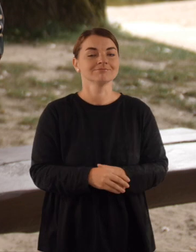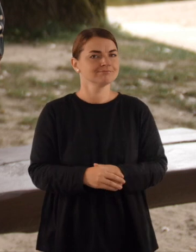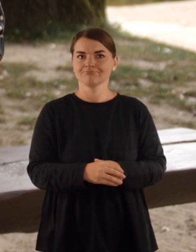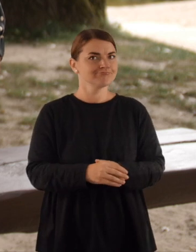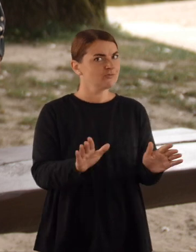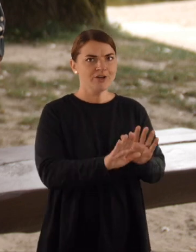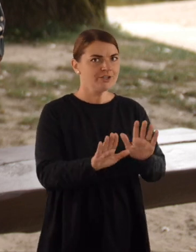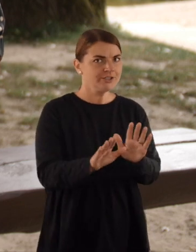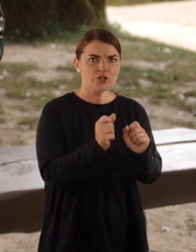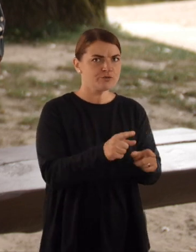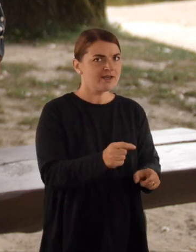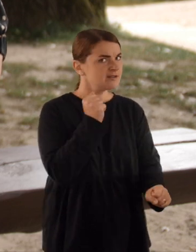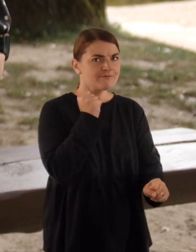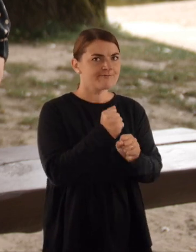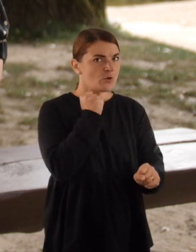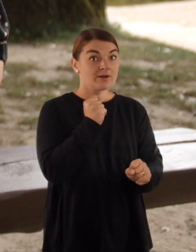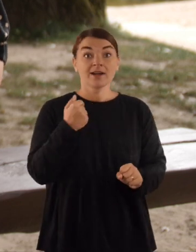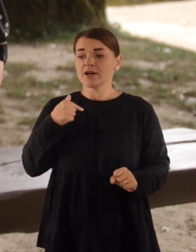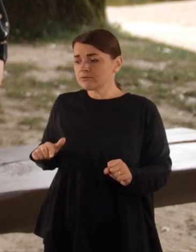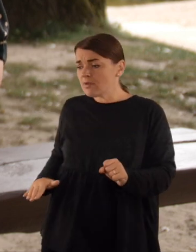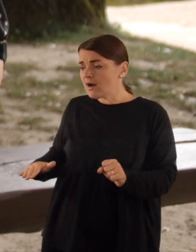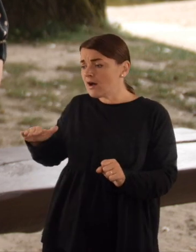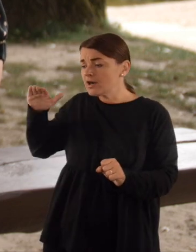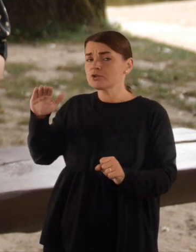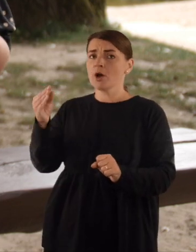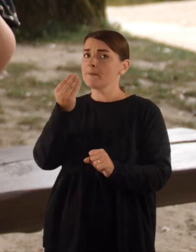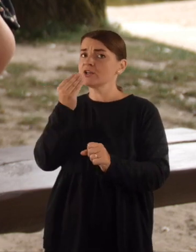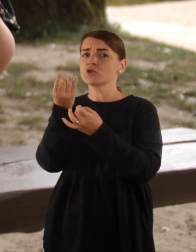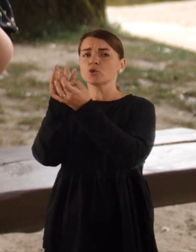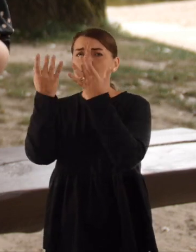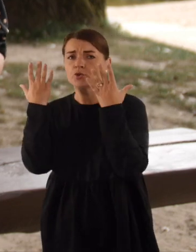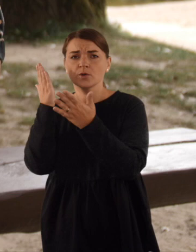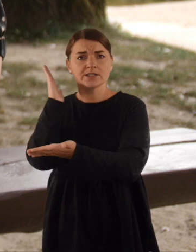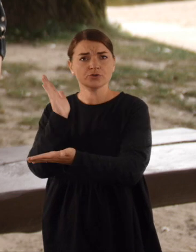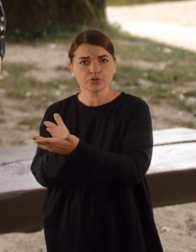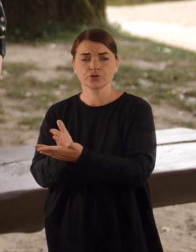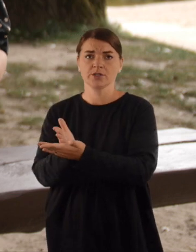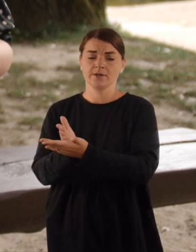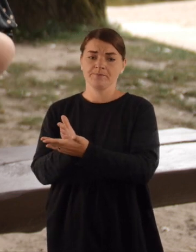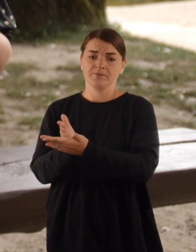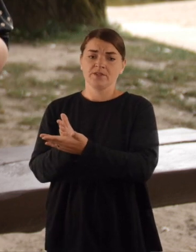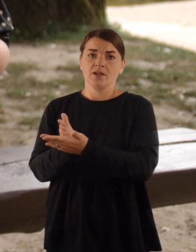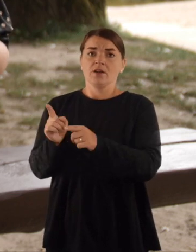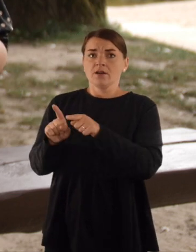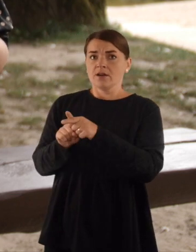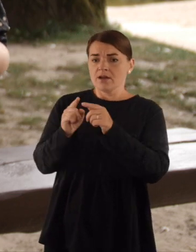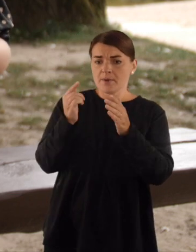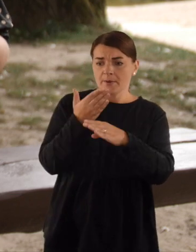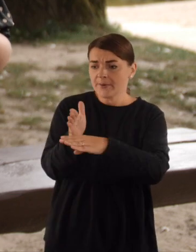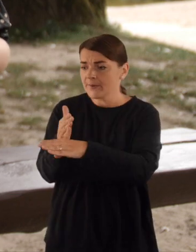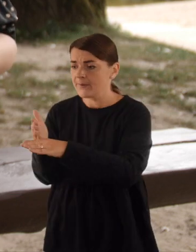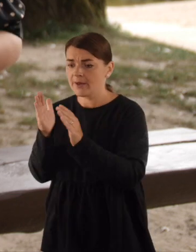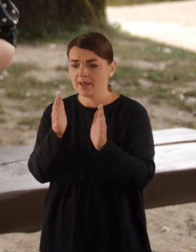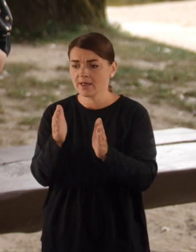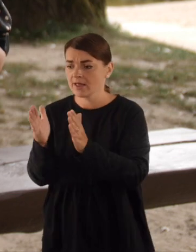neišmėsim jokiais būdais. mani, nu, mažiant sakulė, o maisto kultūrį, maisto, tai suskirstimo,